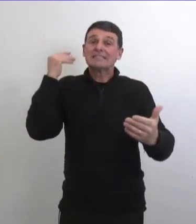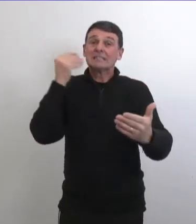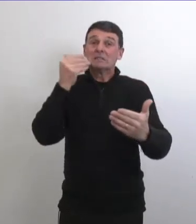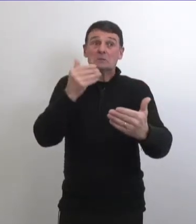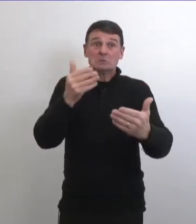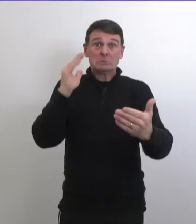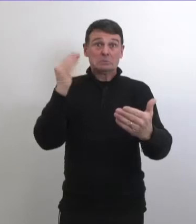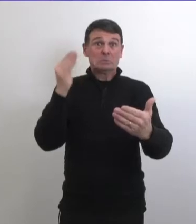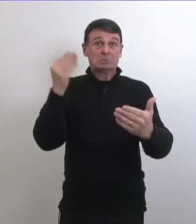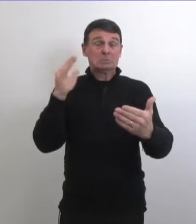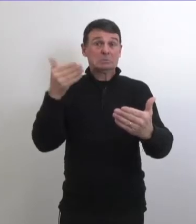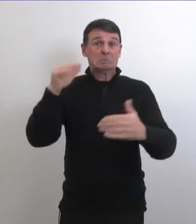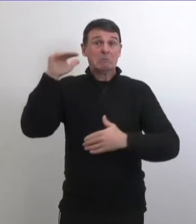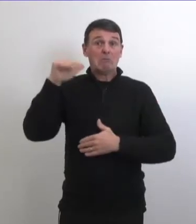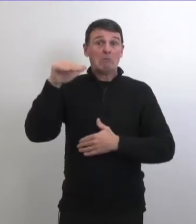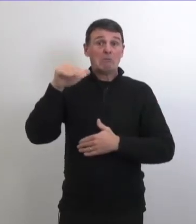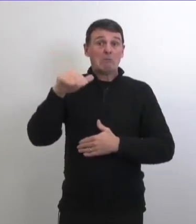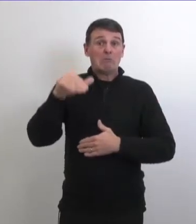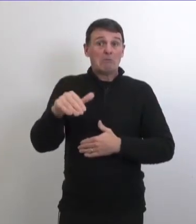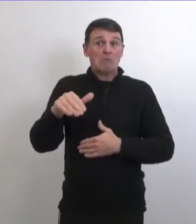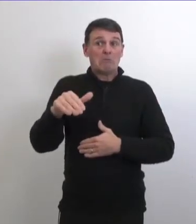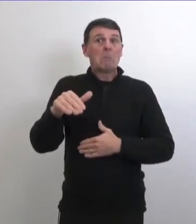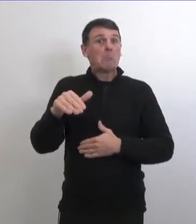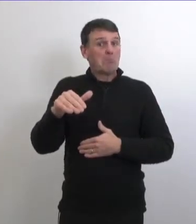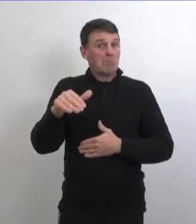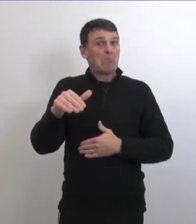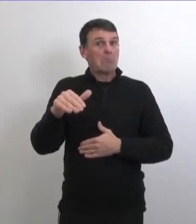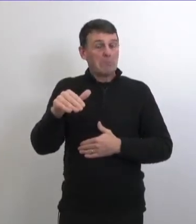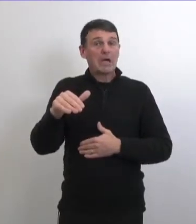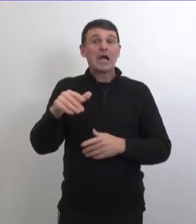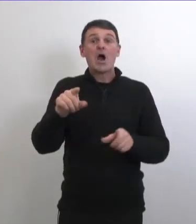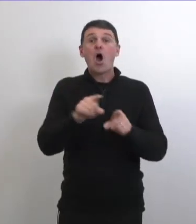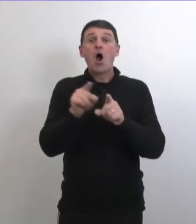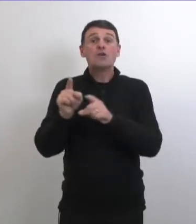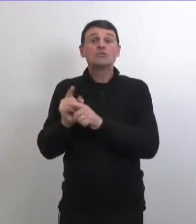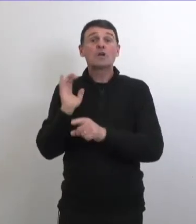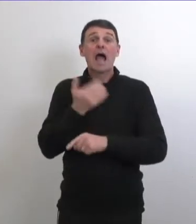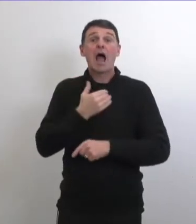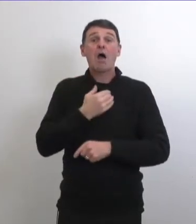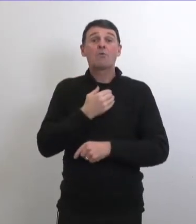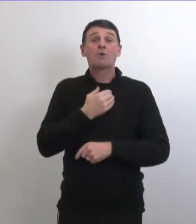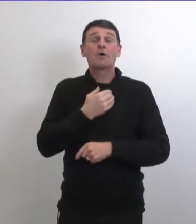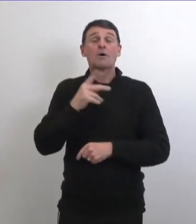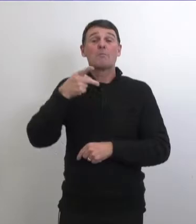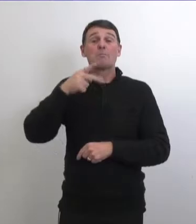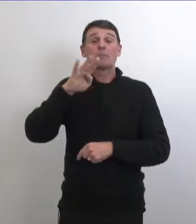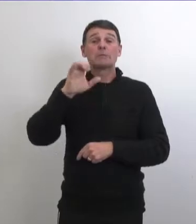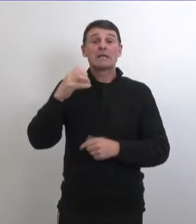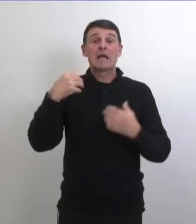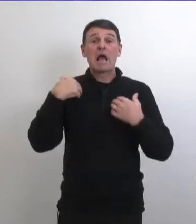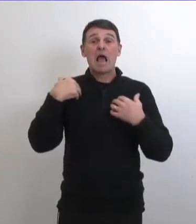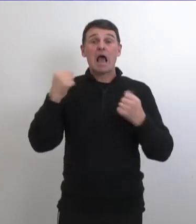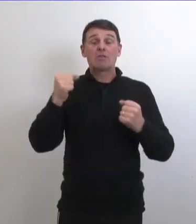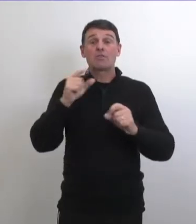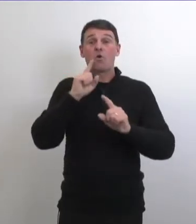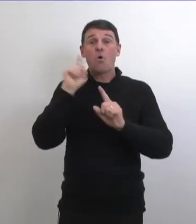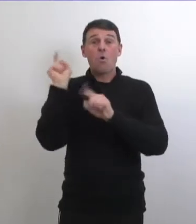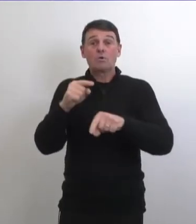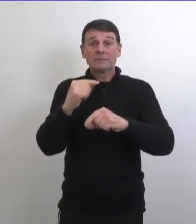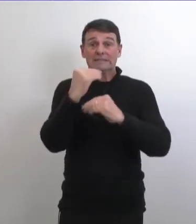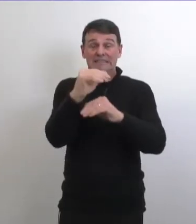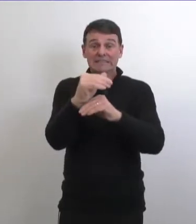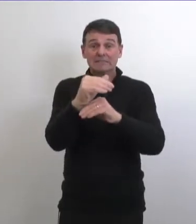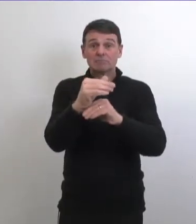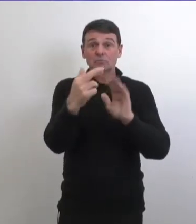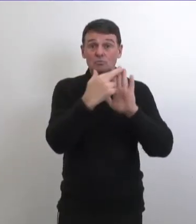honnêtement il ya que le temps qui pourra nous dire comment ça va avancer une fois qu'on s'approchera de la fin de l'échéance de ces